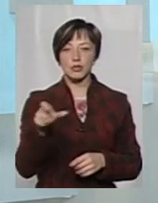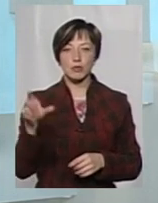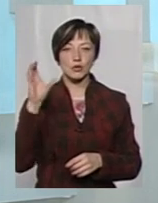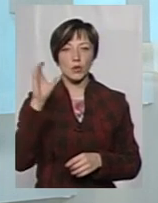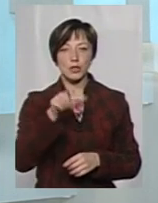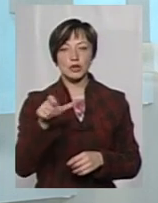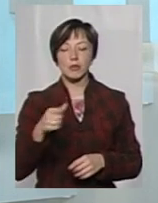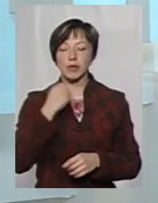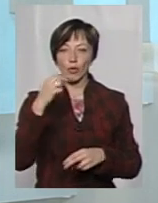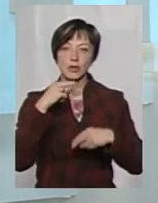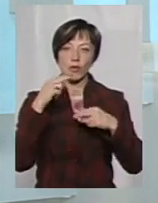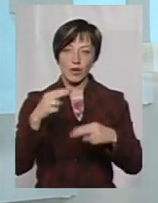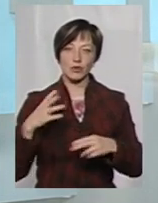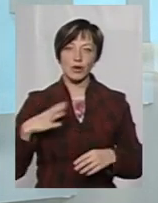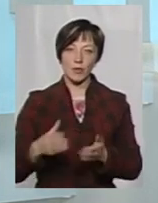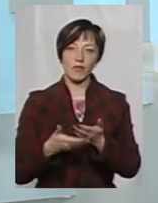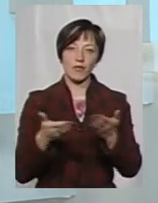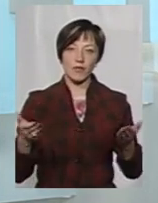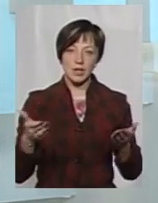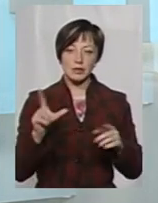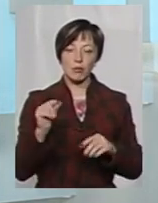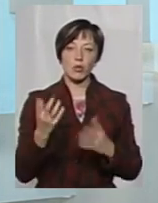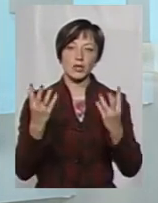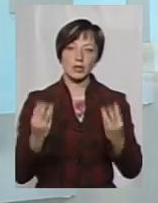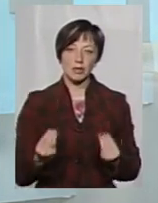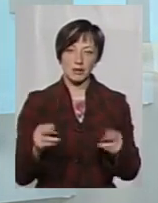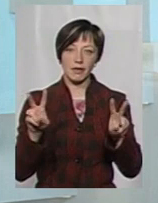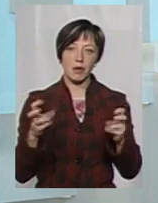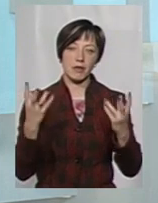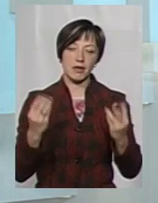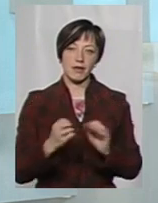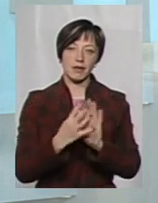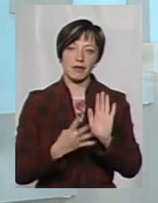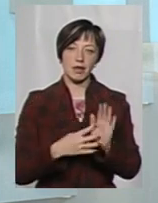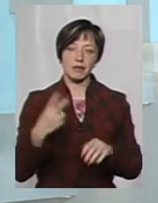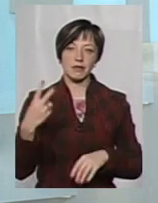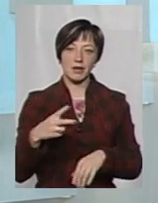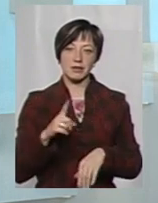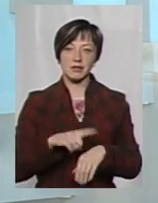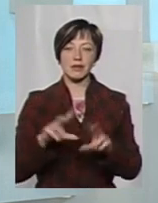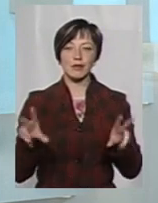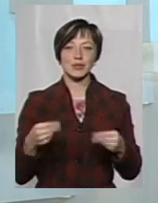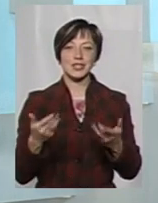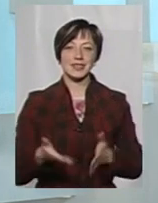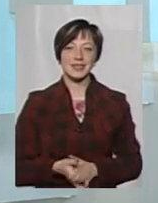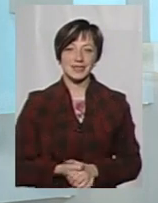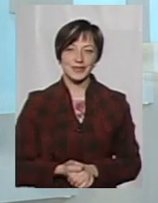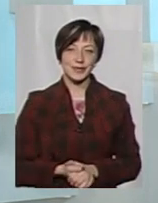слухачам дякую за увагу. І чекатиму вас уже з понеділка у темі дня о 19.20. Нехай щастить!